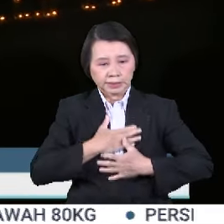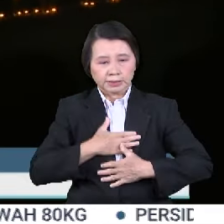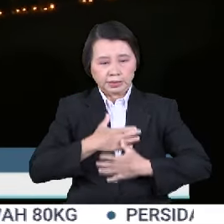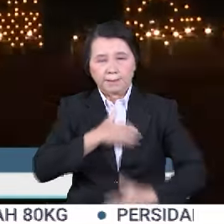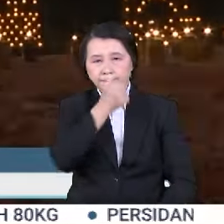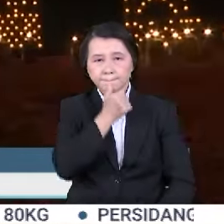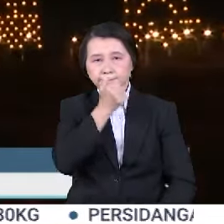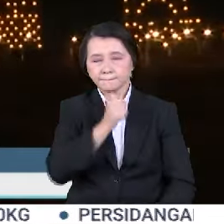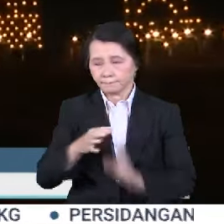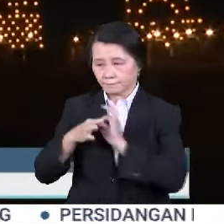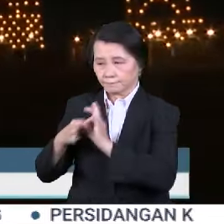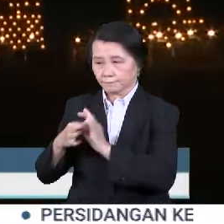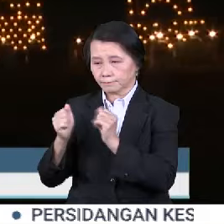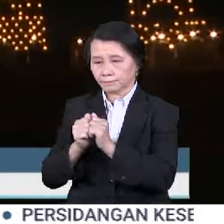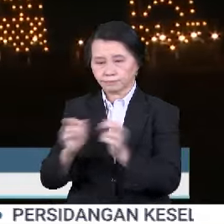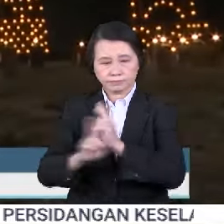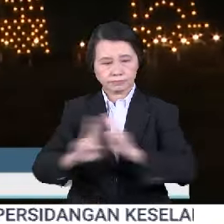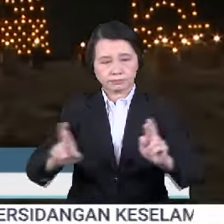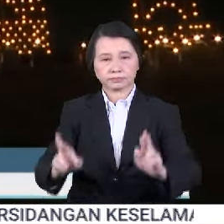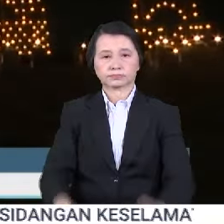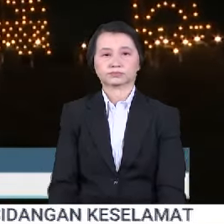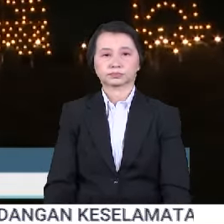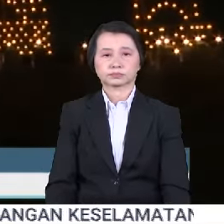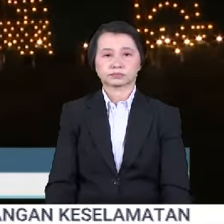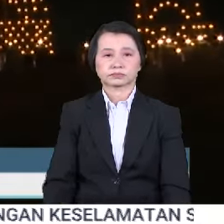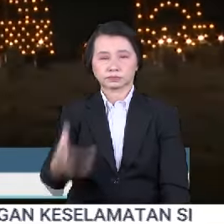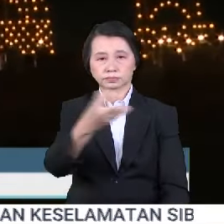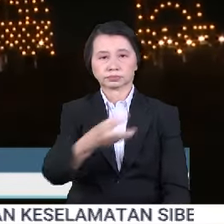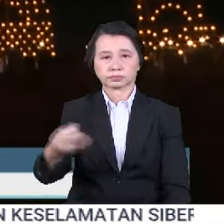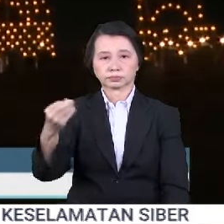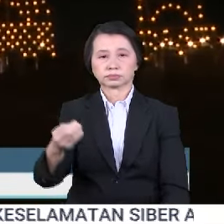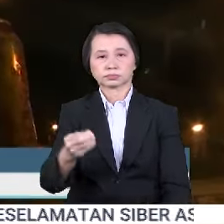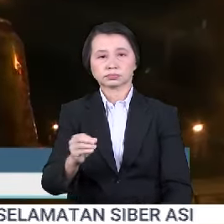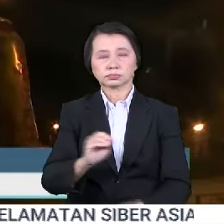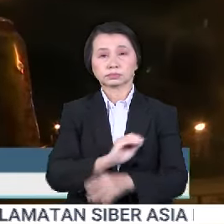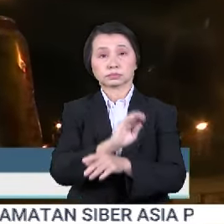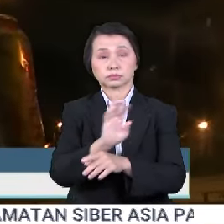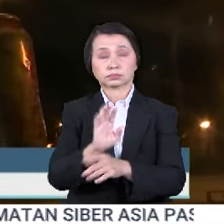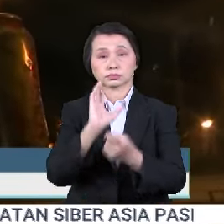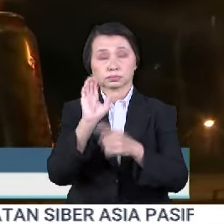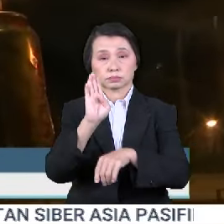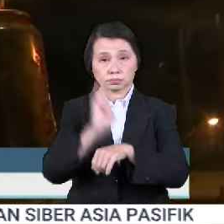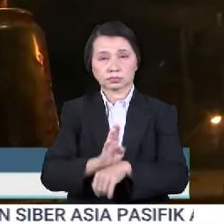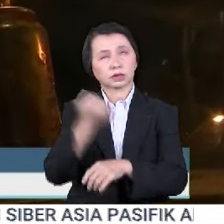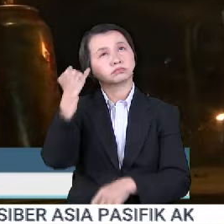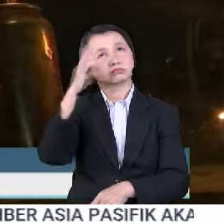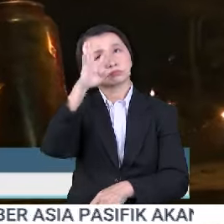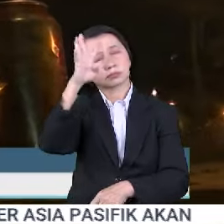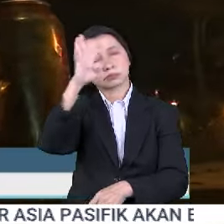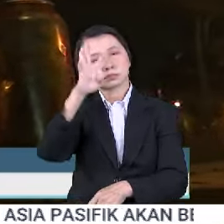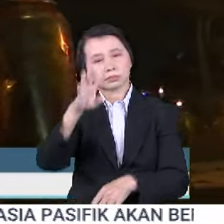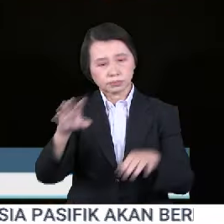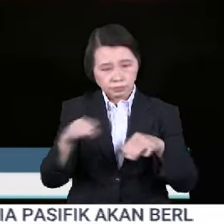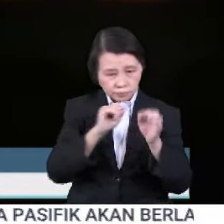dan kerjasama bagi menyiapkannya. Bukan itu sahaja, budaya ini turut memerlukan imajinasi dan kreativiti